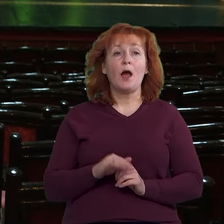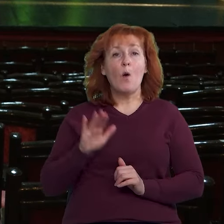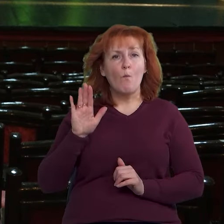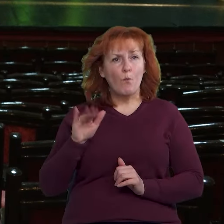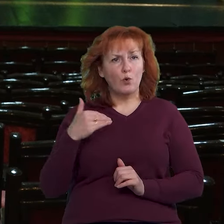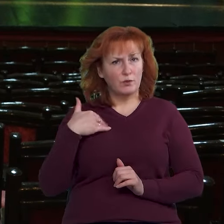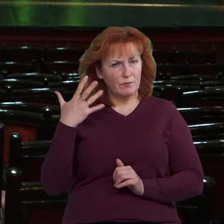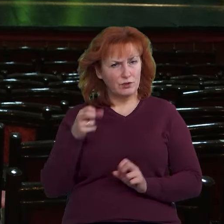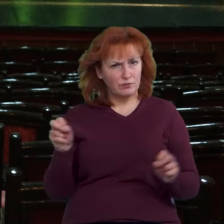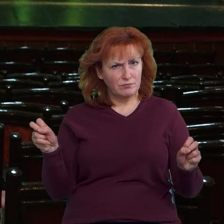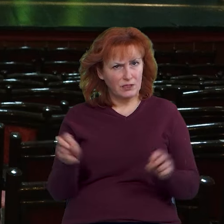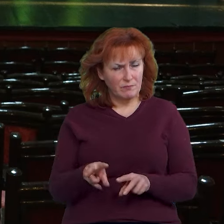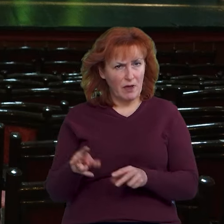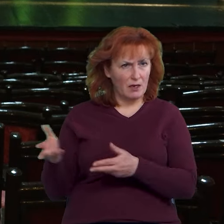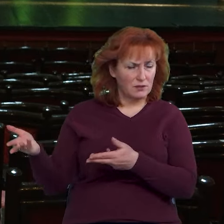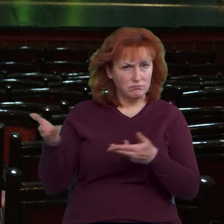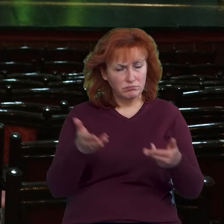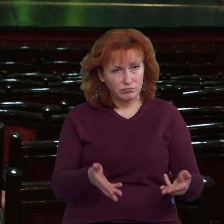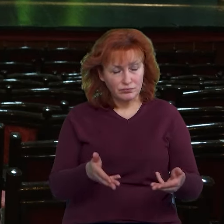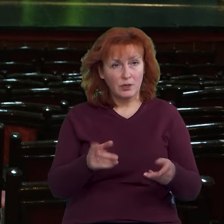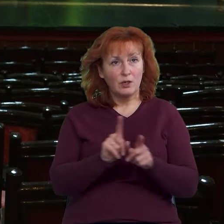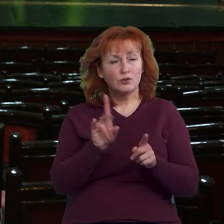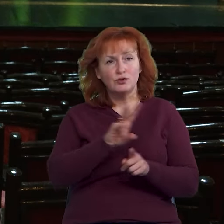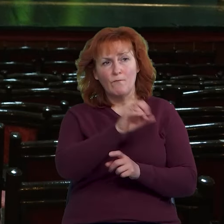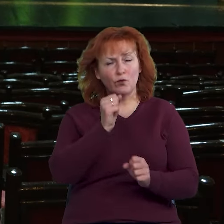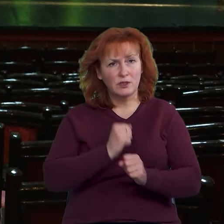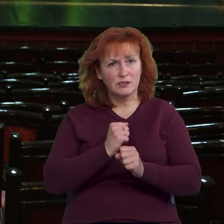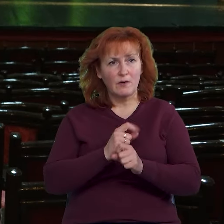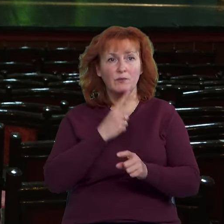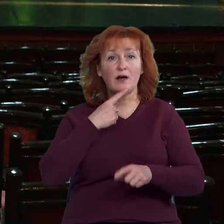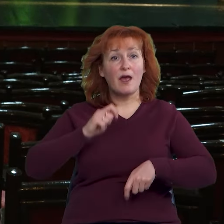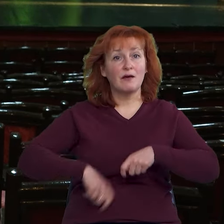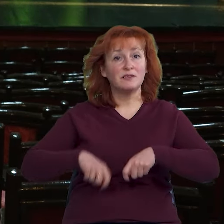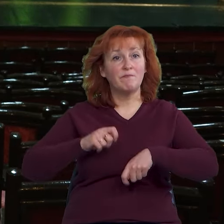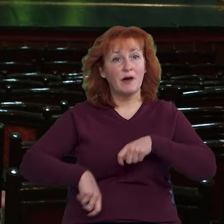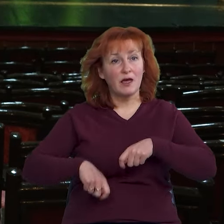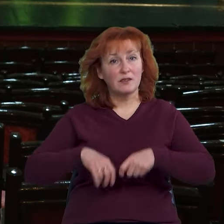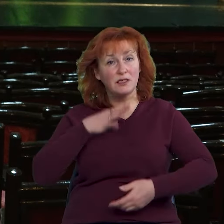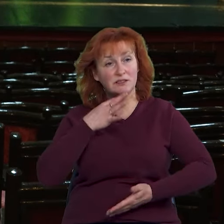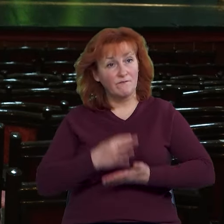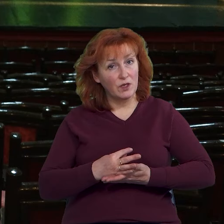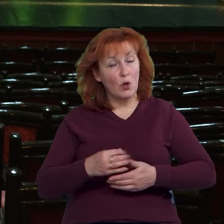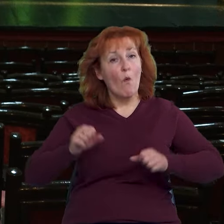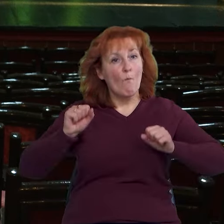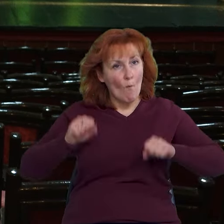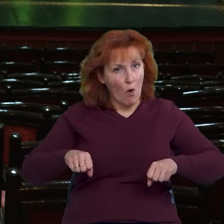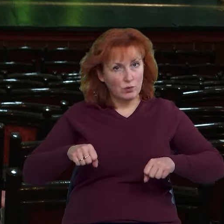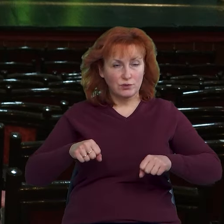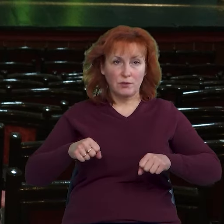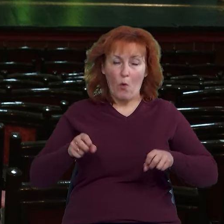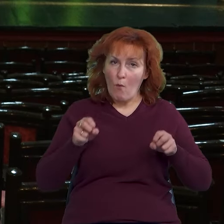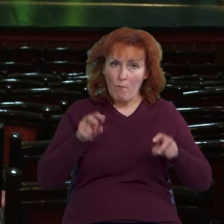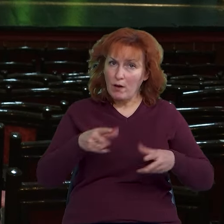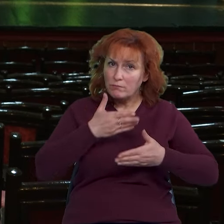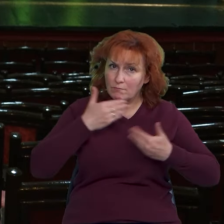потім ми ще запросили експертів, ліцензованих експертів, щоб вони зробили експертний звіт, а чи можна сюди заводити людей, а чи